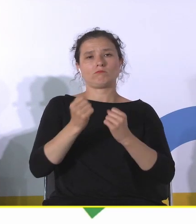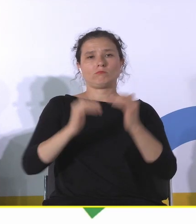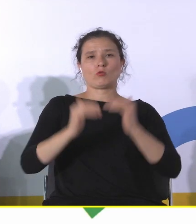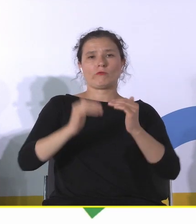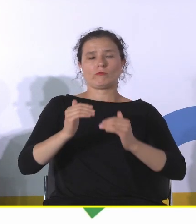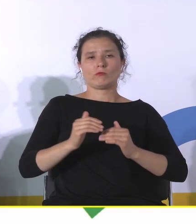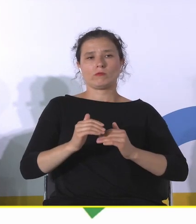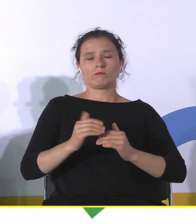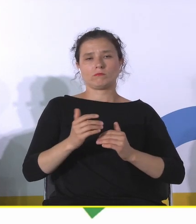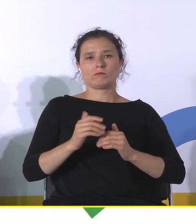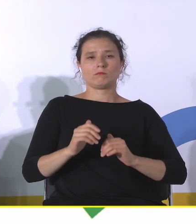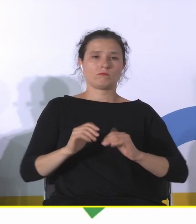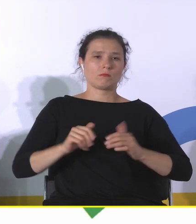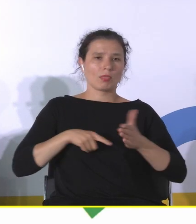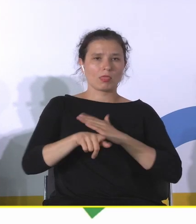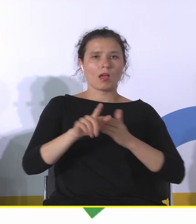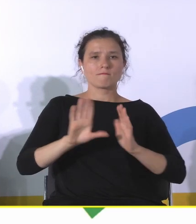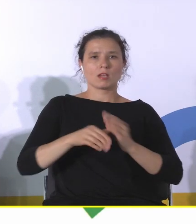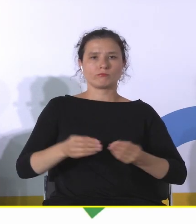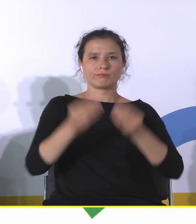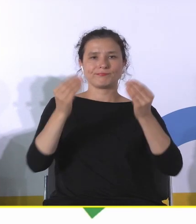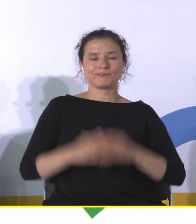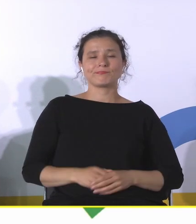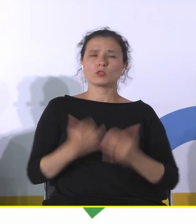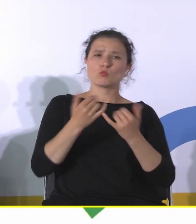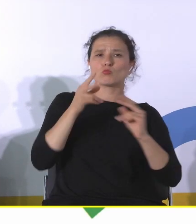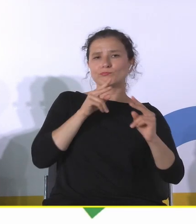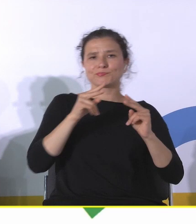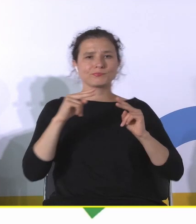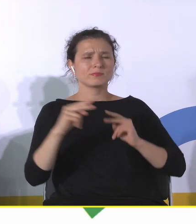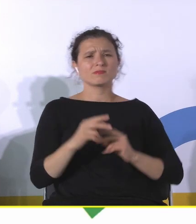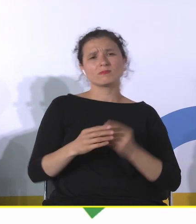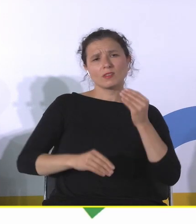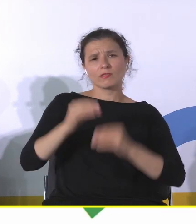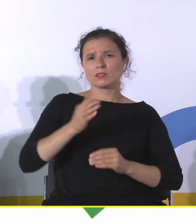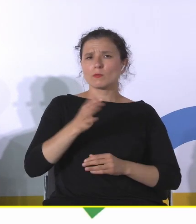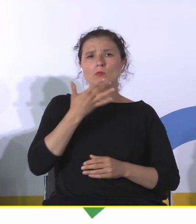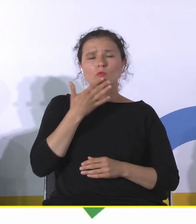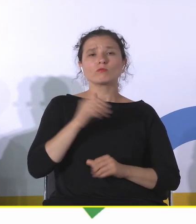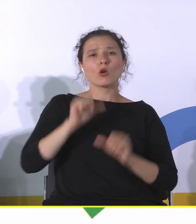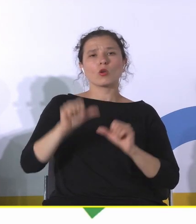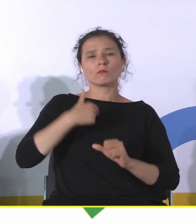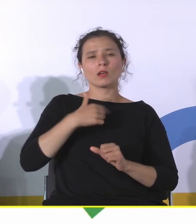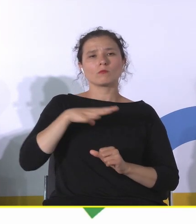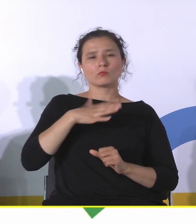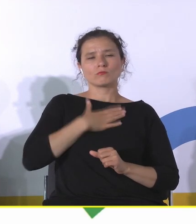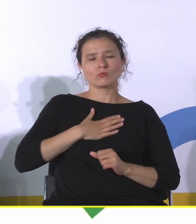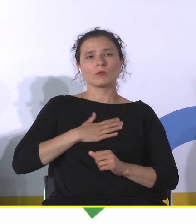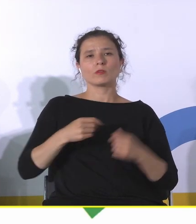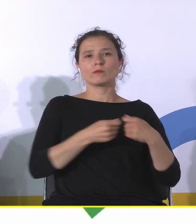I to są bardzo różne wymiary. Też nie będę tego szerzej rozwijać. W zeszłym roku miałam przyjemność współredagować